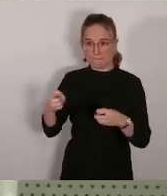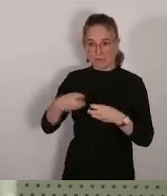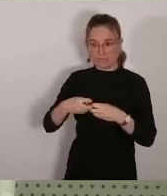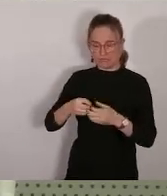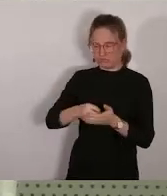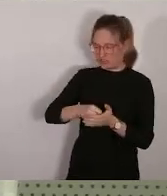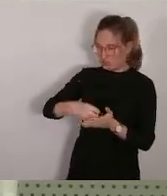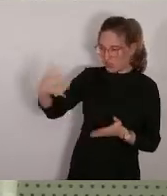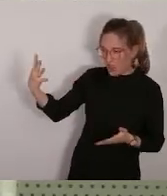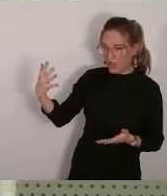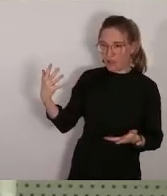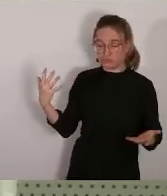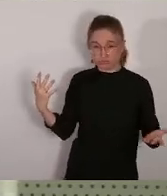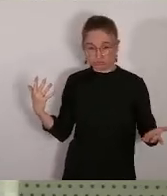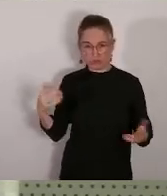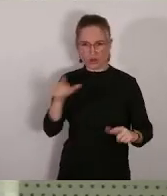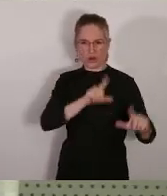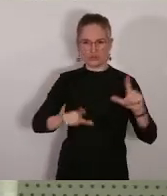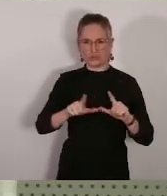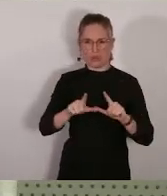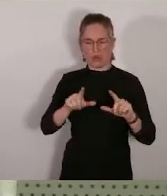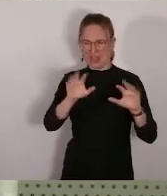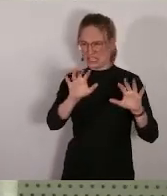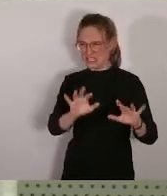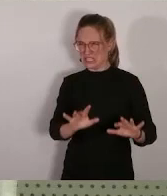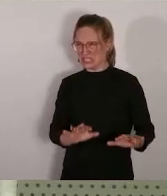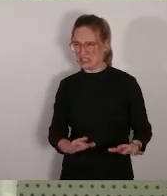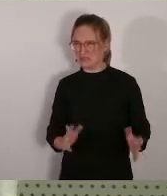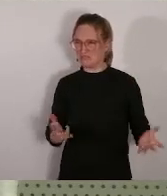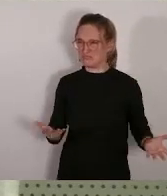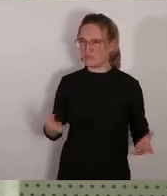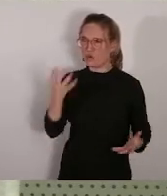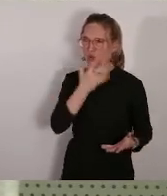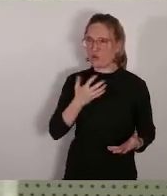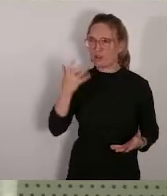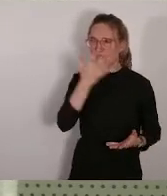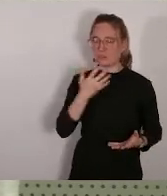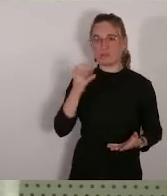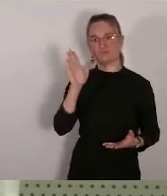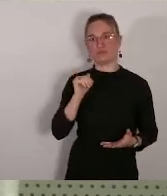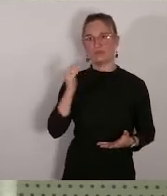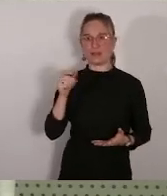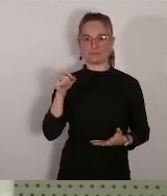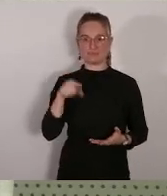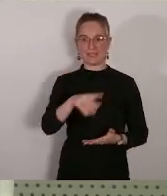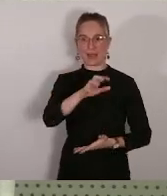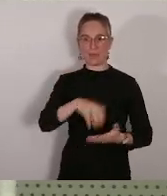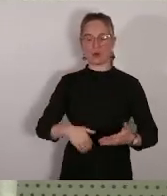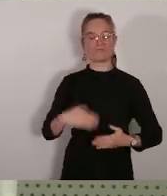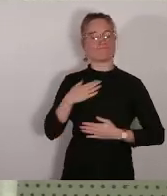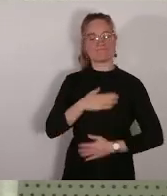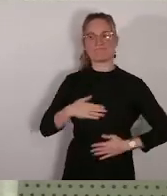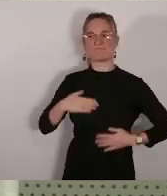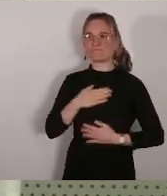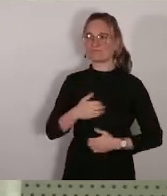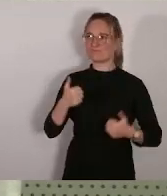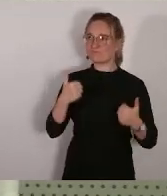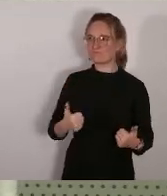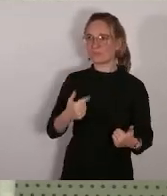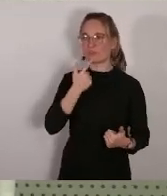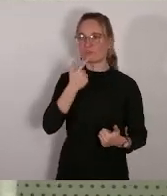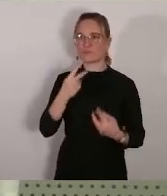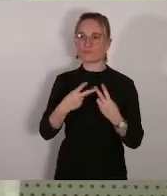logement indigne je ne peux que me réjouir et nous pouvons tous nous réjouir de cette décision qui encourage de fait l'effort entrepris par la ville de Marseille